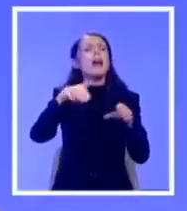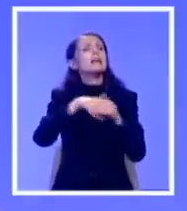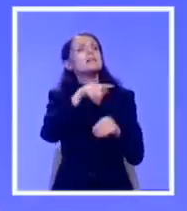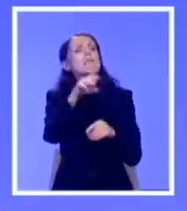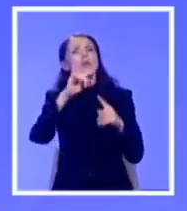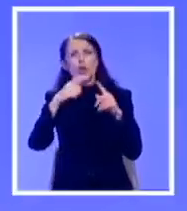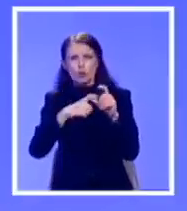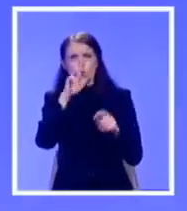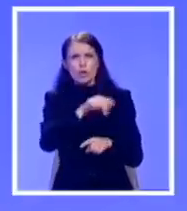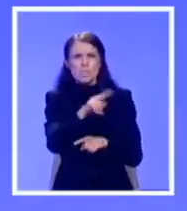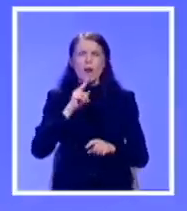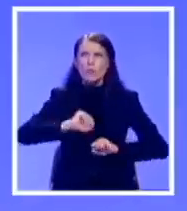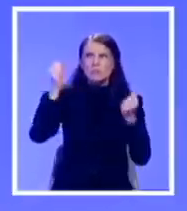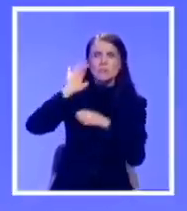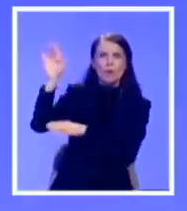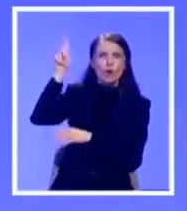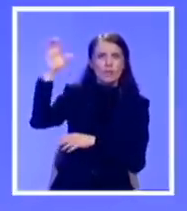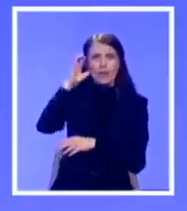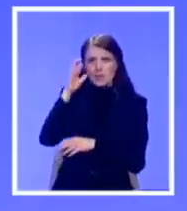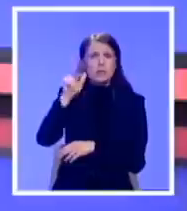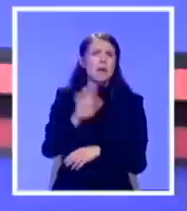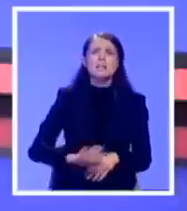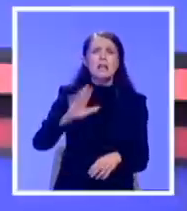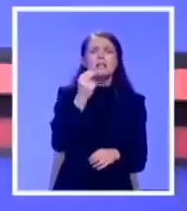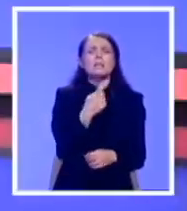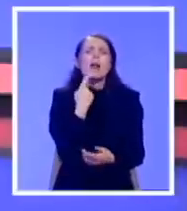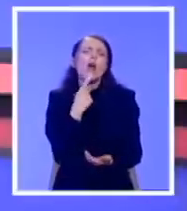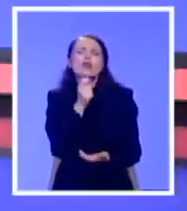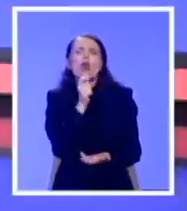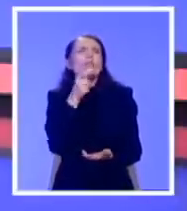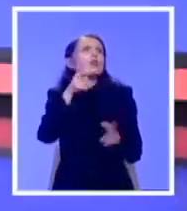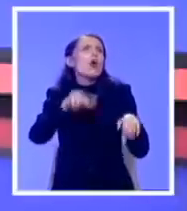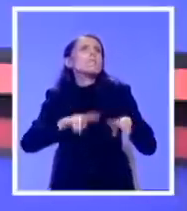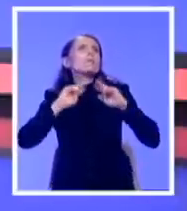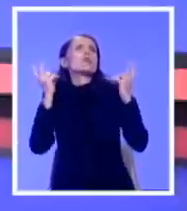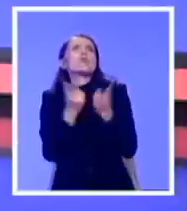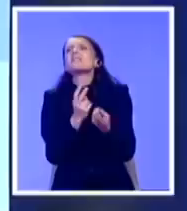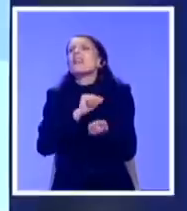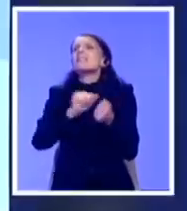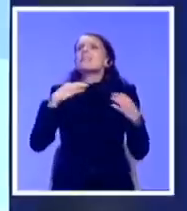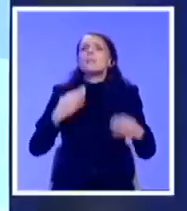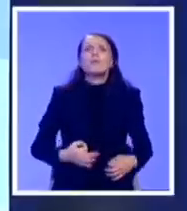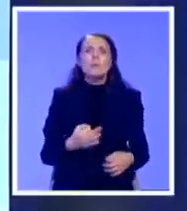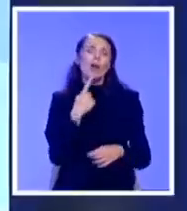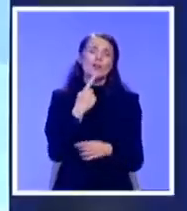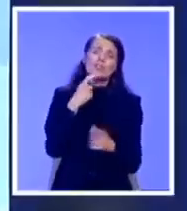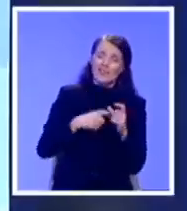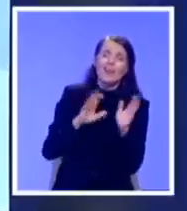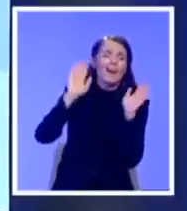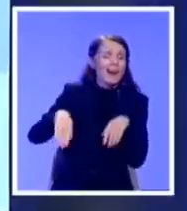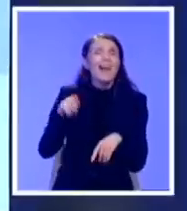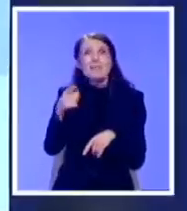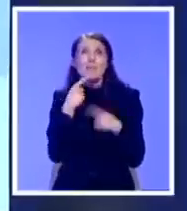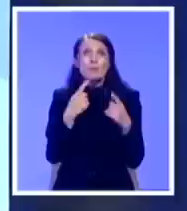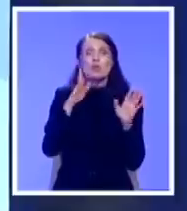među svim ljudima. U svim krajima Srbije. I u budete uvjetiti. To ima u čitavom svetu. U svim profesijama. Da, vrlo slatko. U opštavanje.